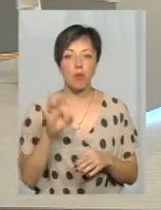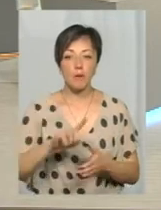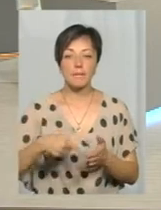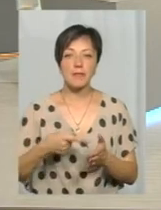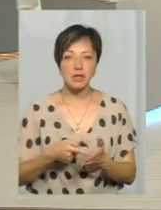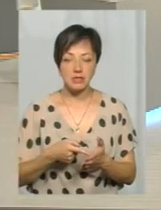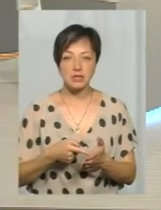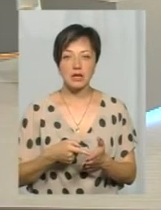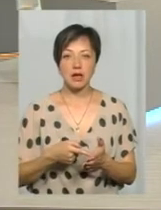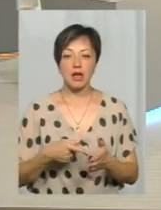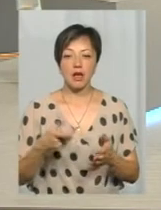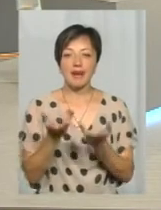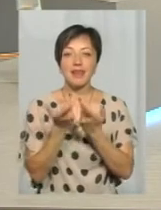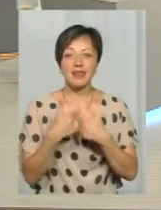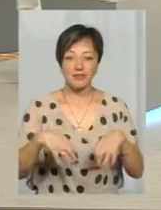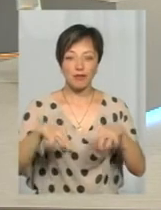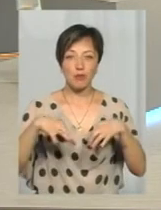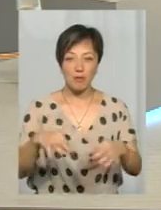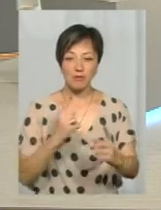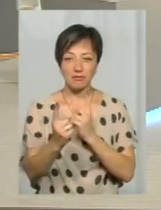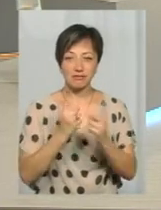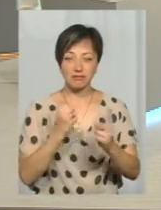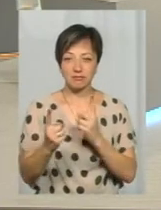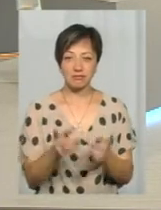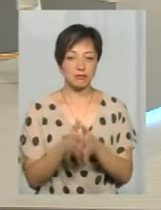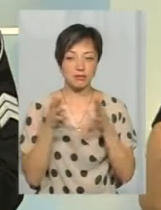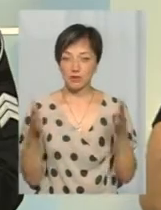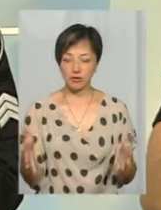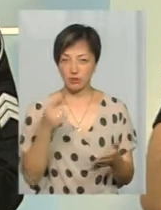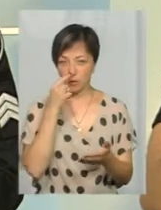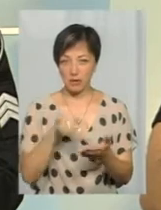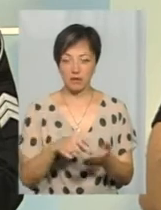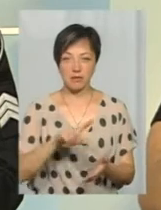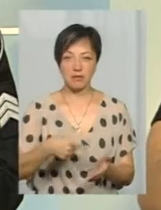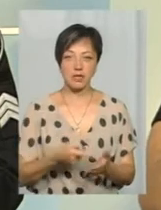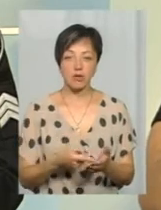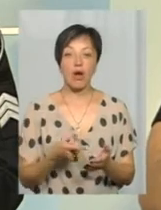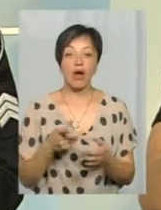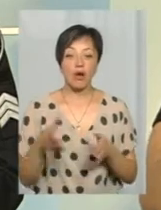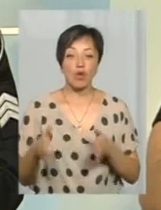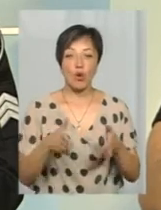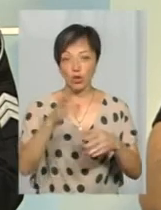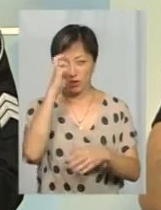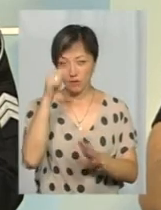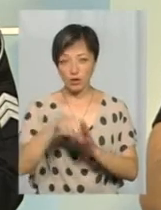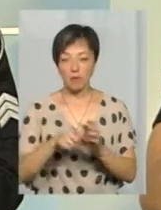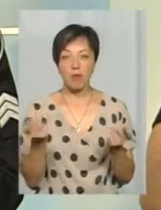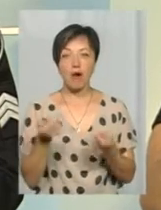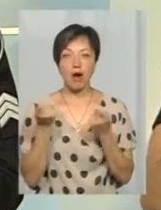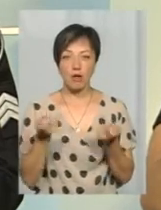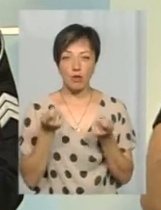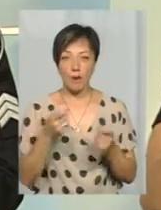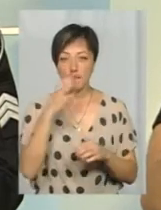місті питома вага пасажирських перевезень припадає все ж таки на місто, тобто по автодорогах державного значення дуже мало